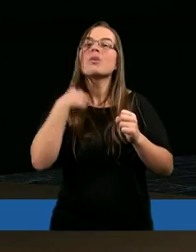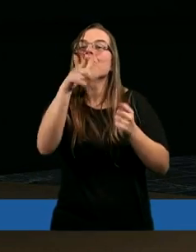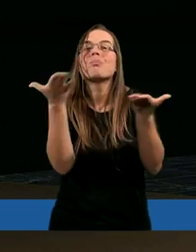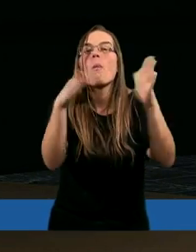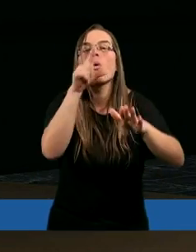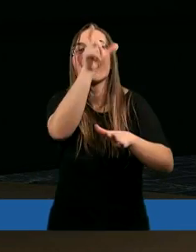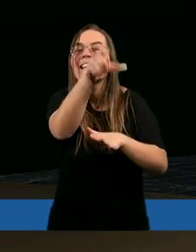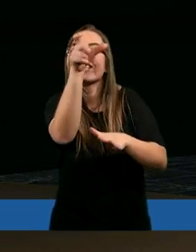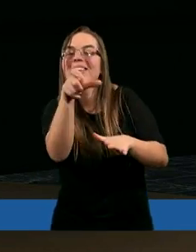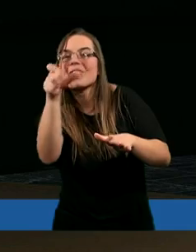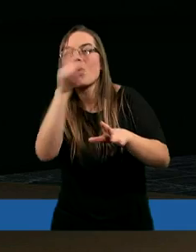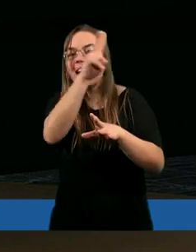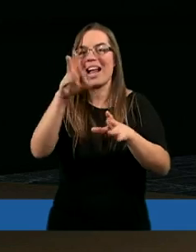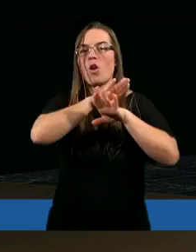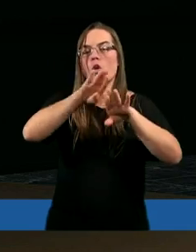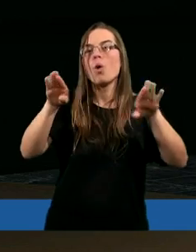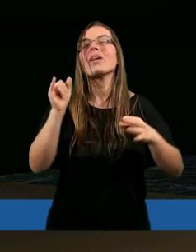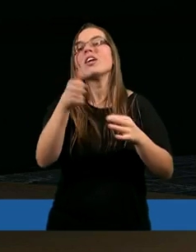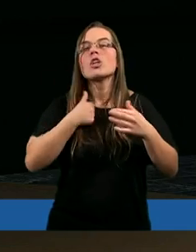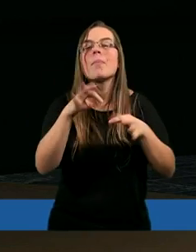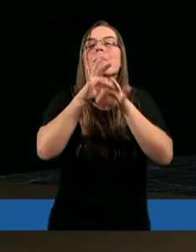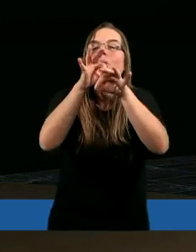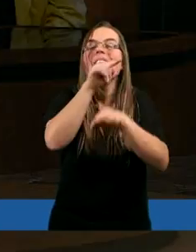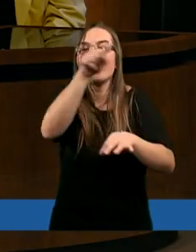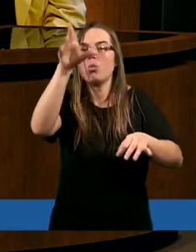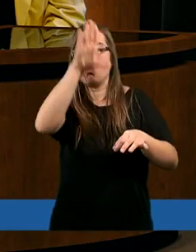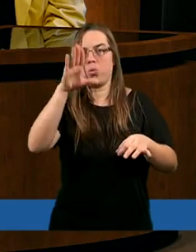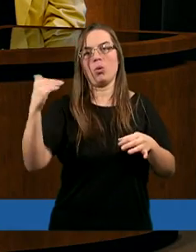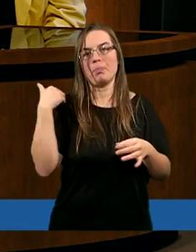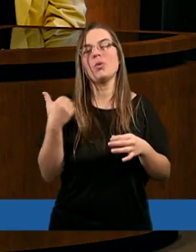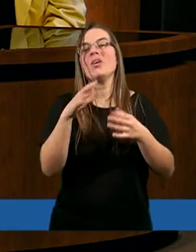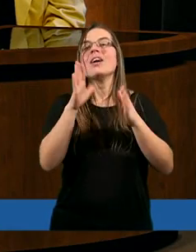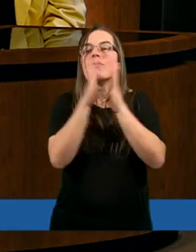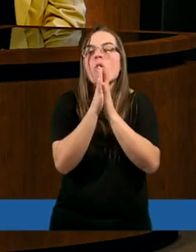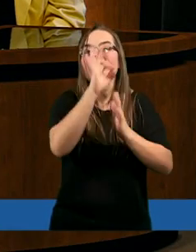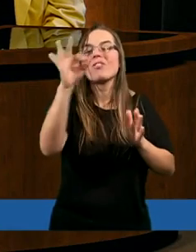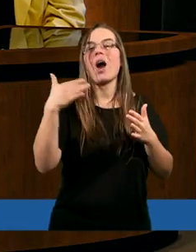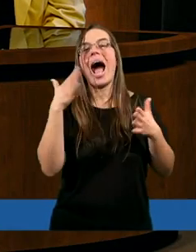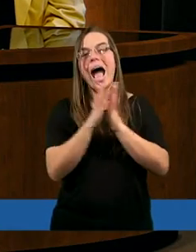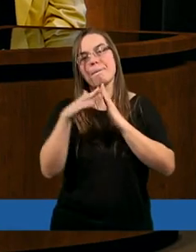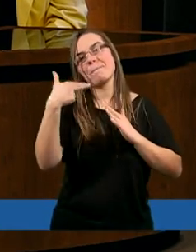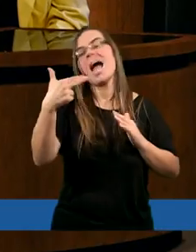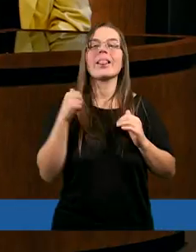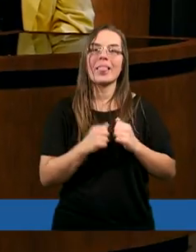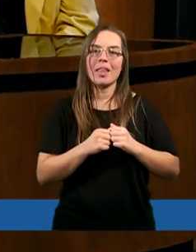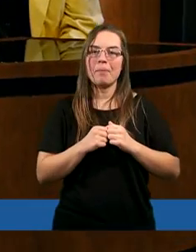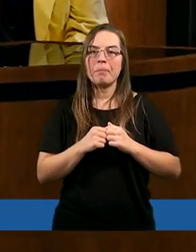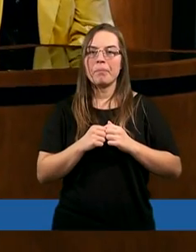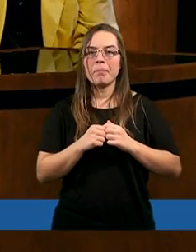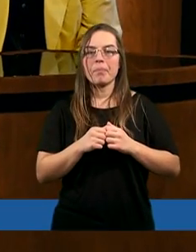Pobogosław każdemu z osobna i prowadź według drogi Twojej. Amen. Amen.